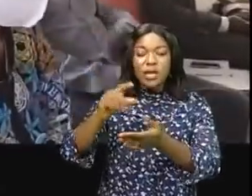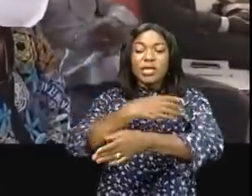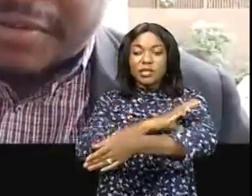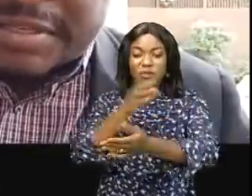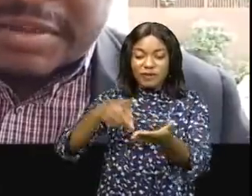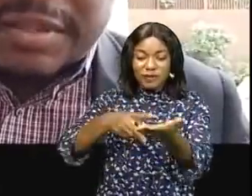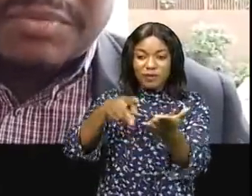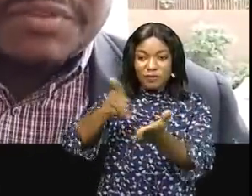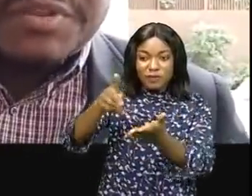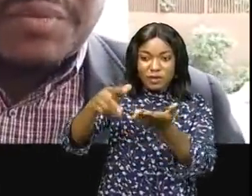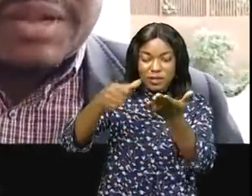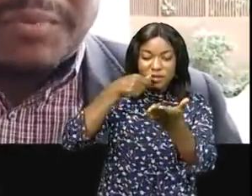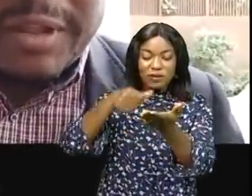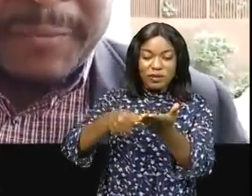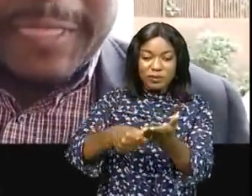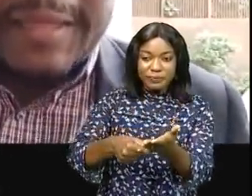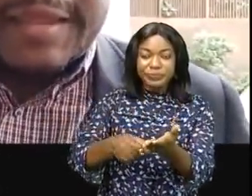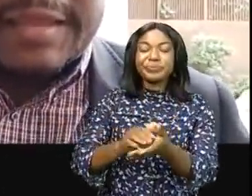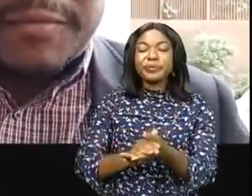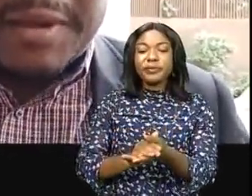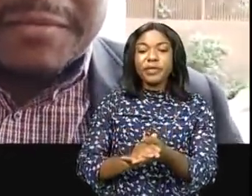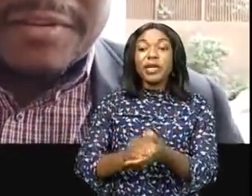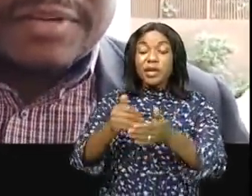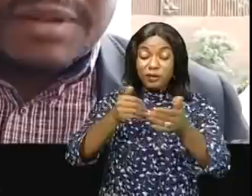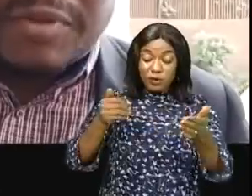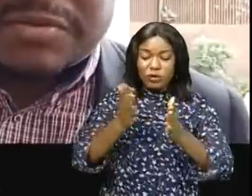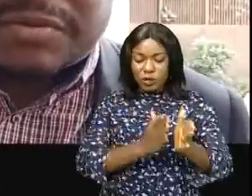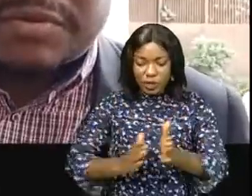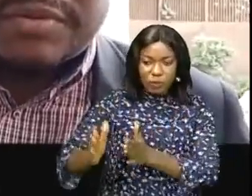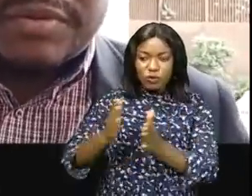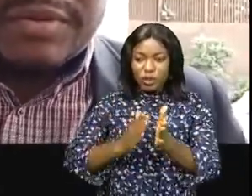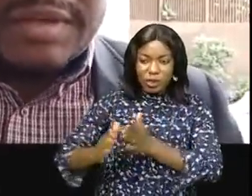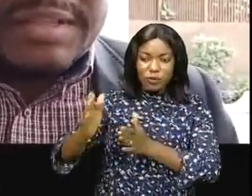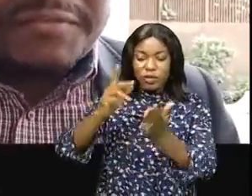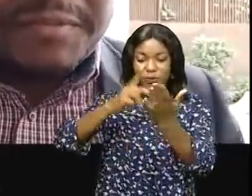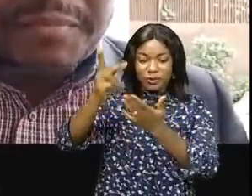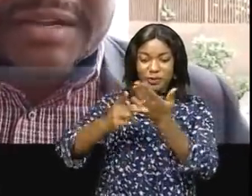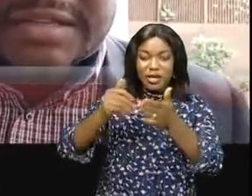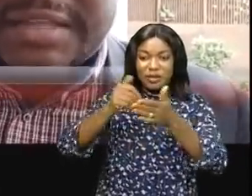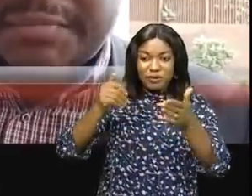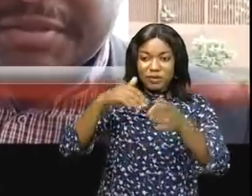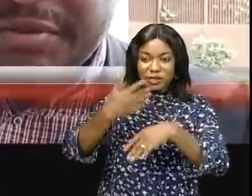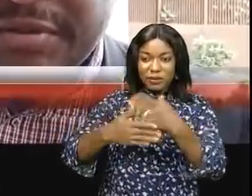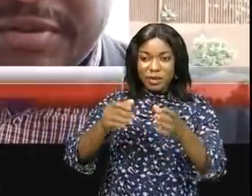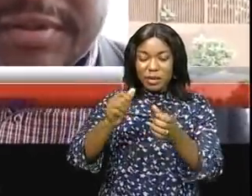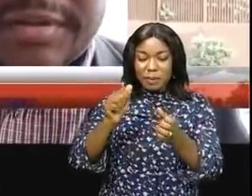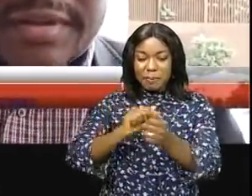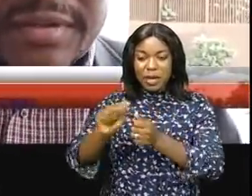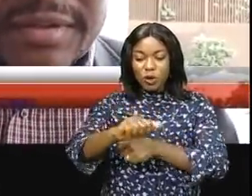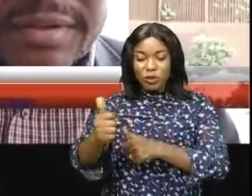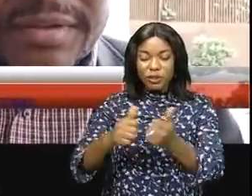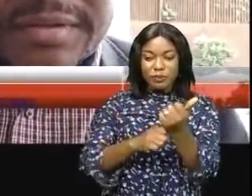fiscal Avant d'exécuter un budget il d'abord l'élaborer et qu'auparavant l'élaboration était faite par certaines personnes